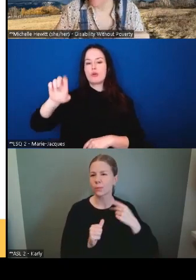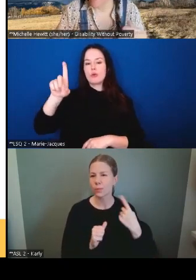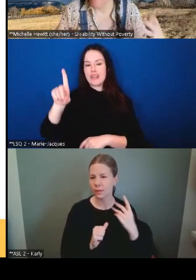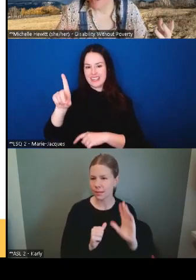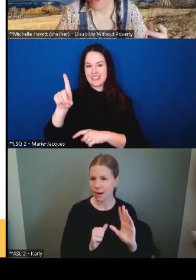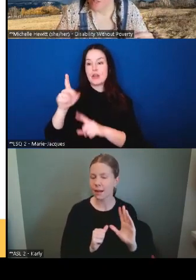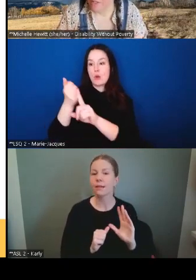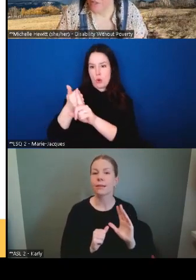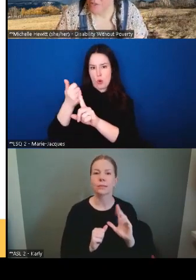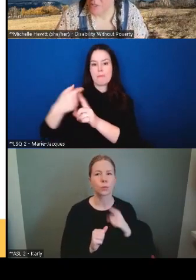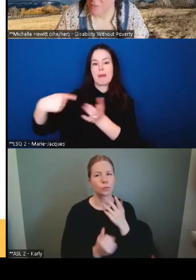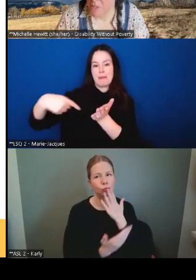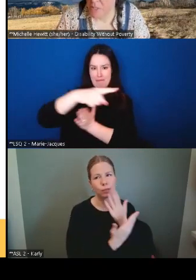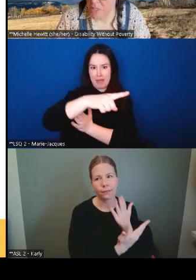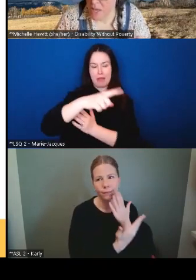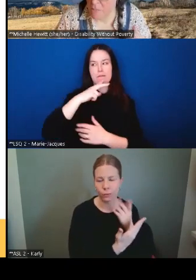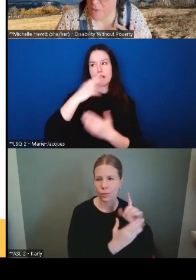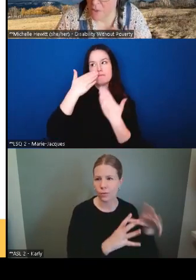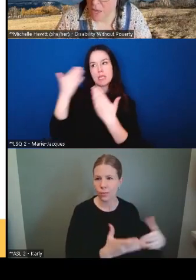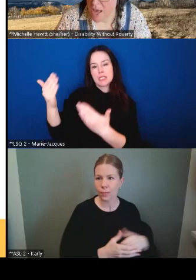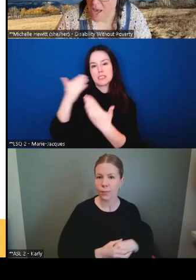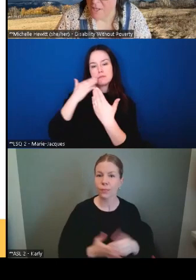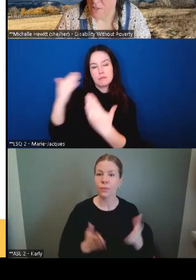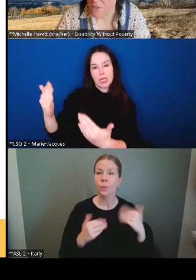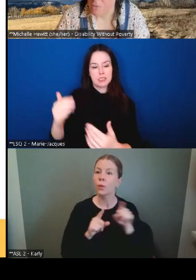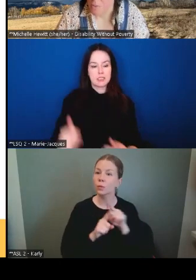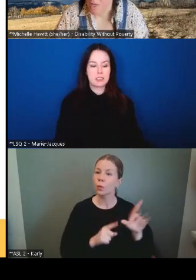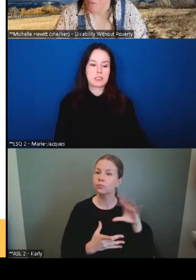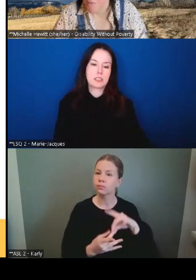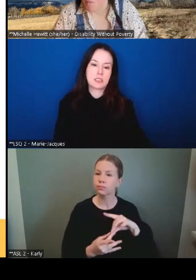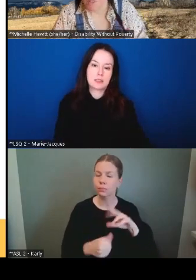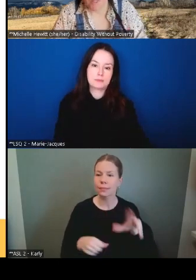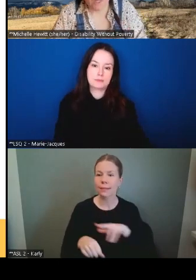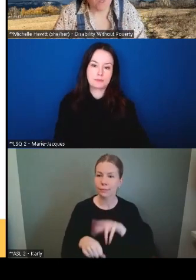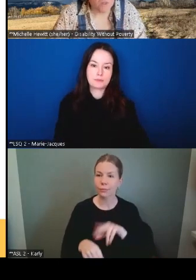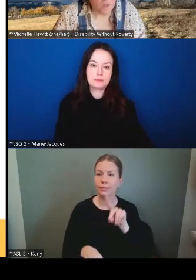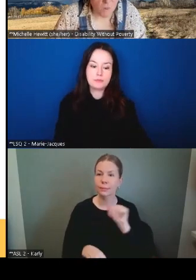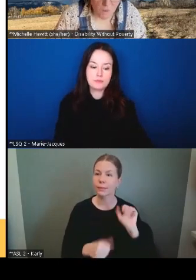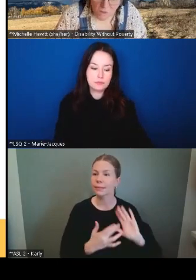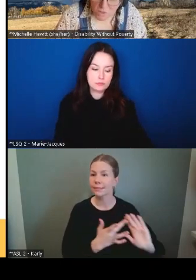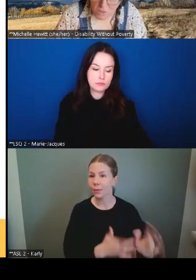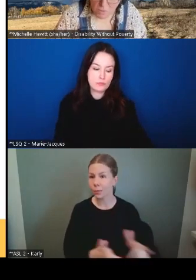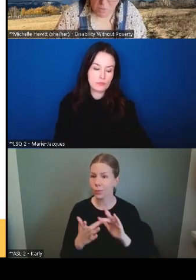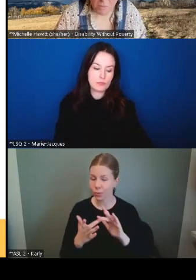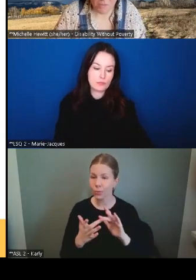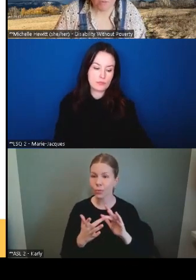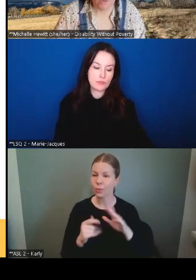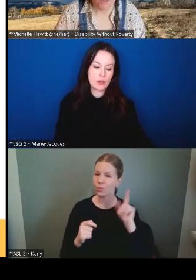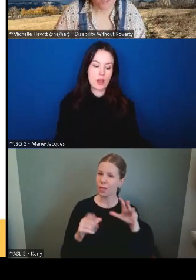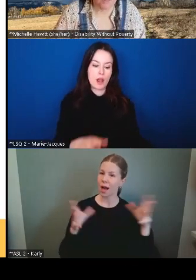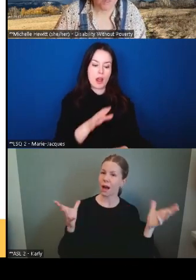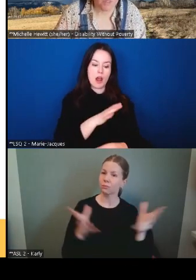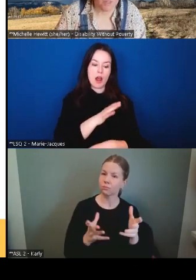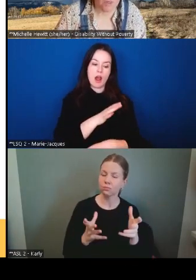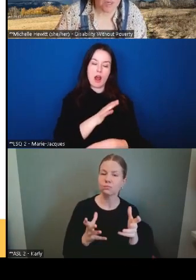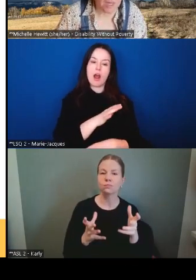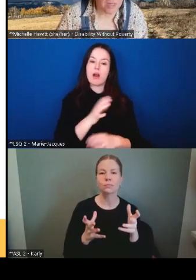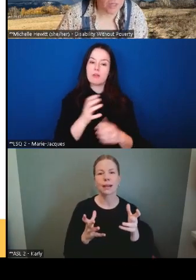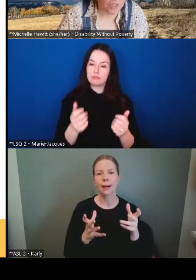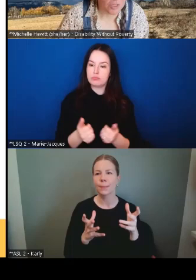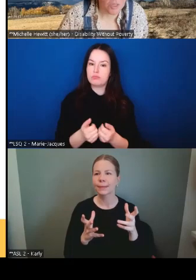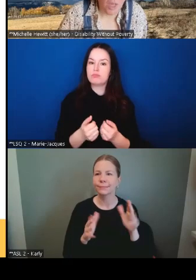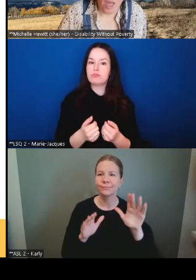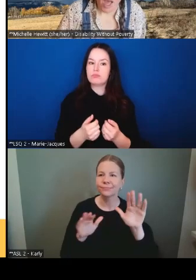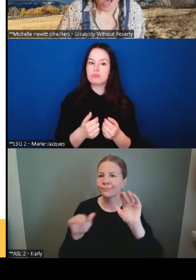reconnaissants envers eux. Nous sommes membres d'un réseau national de personnes vivant en